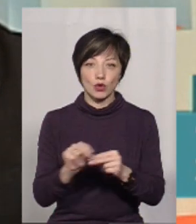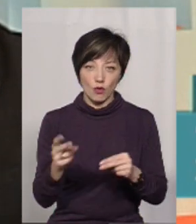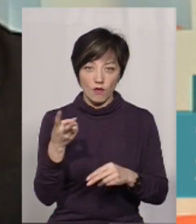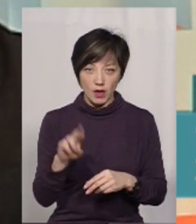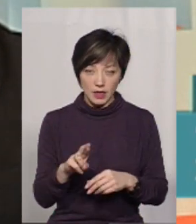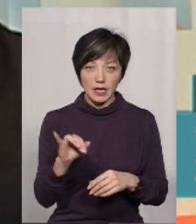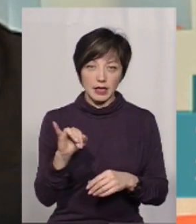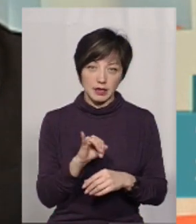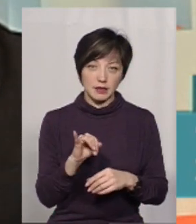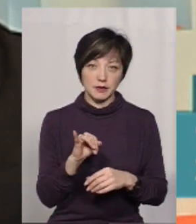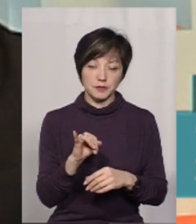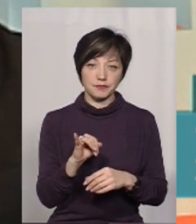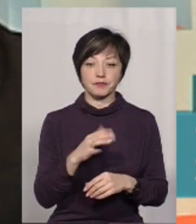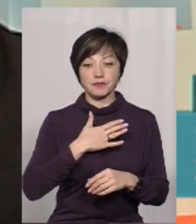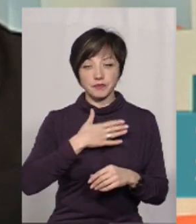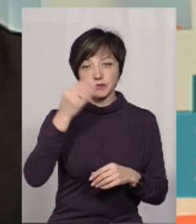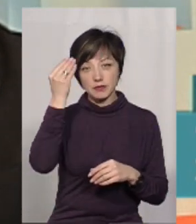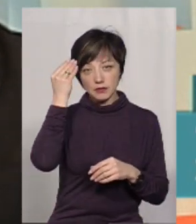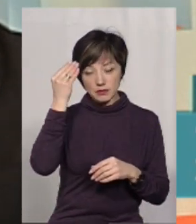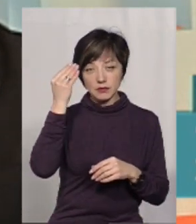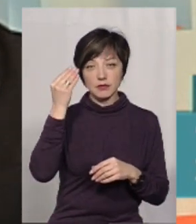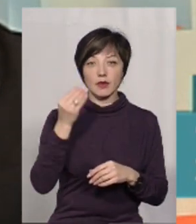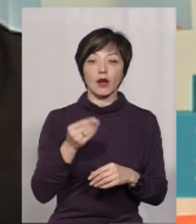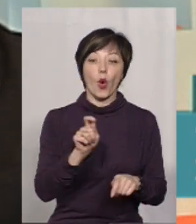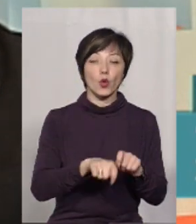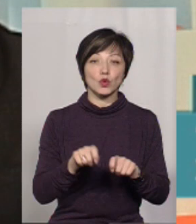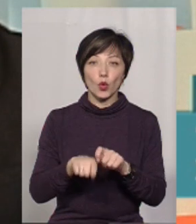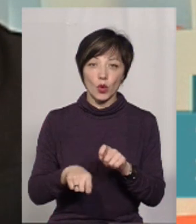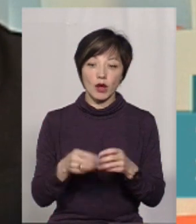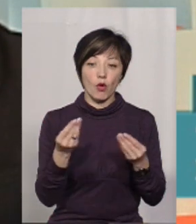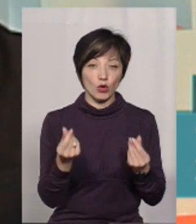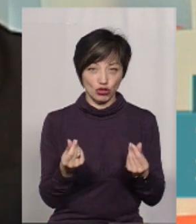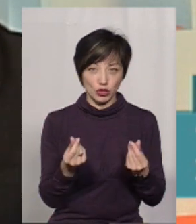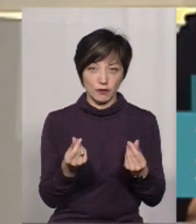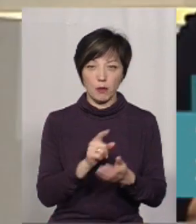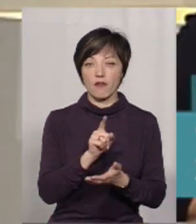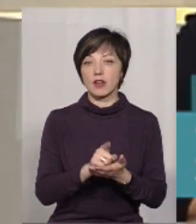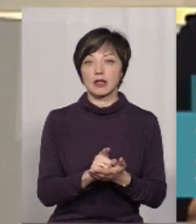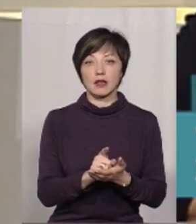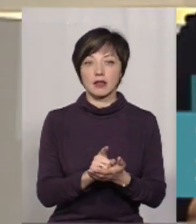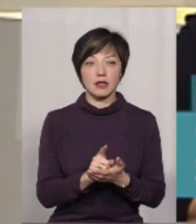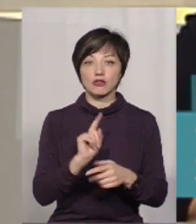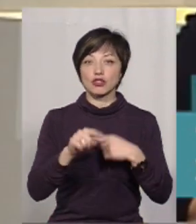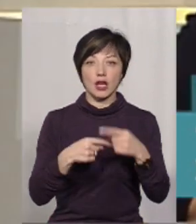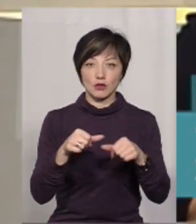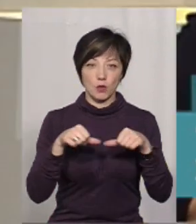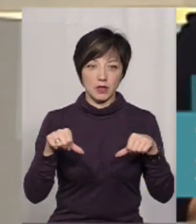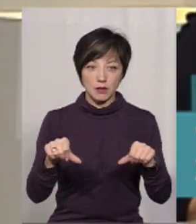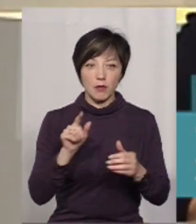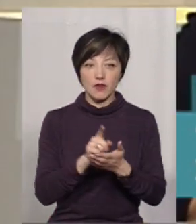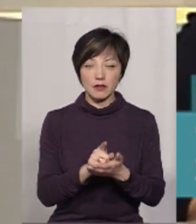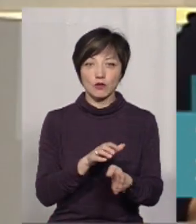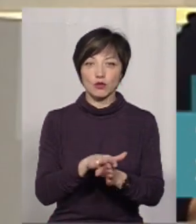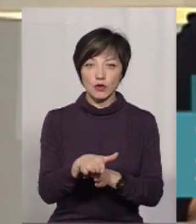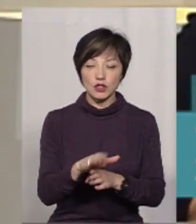лікування. І, власне, на мою думку, контроль коштів повинен не виходити через комісію.